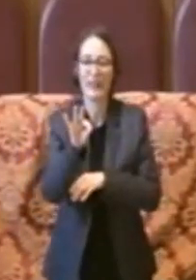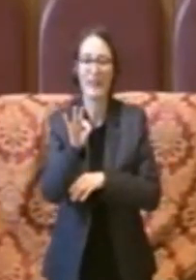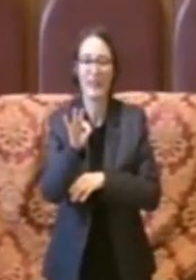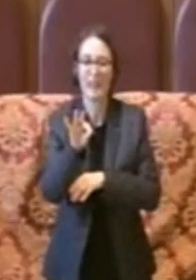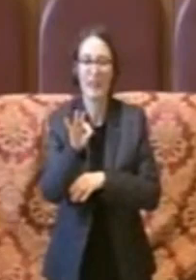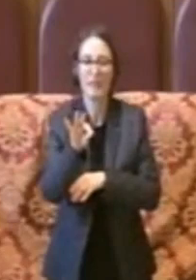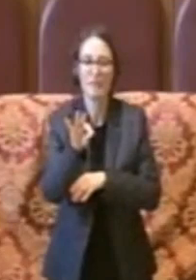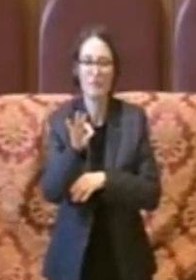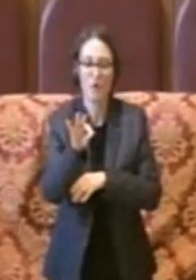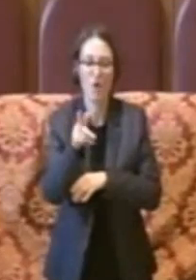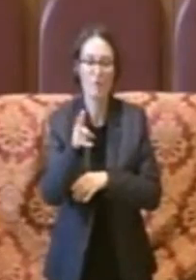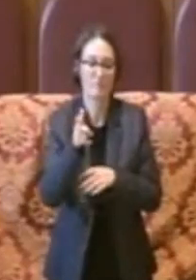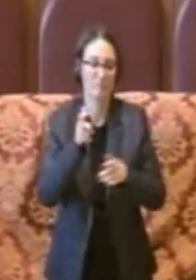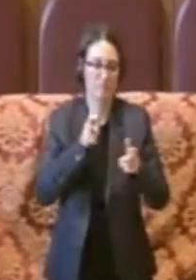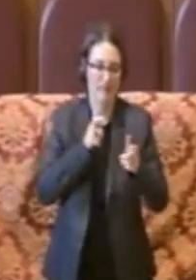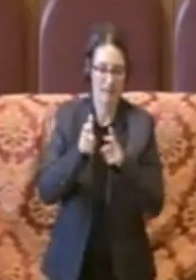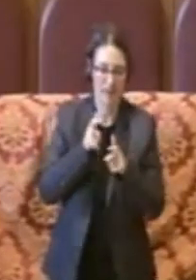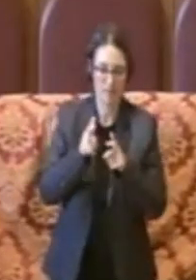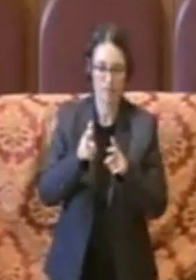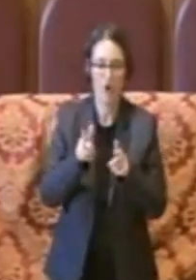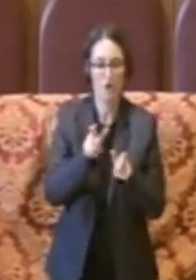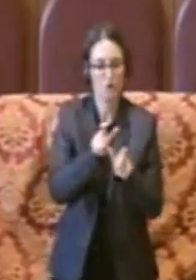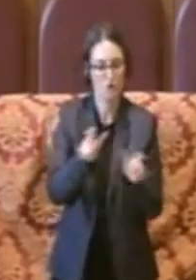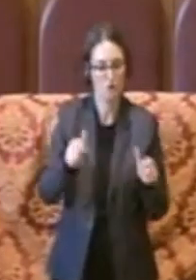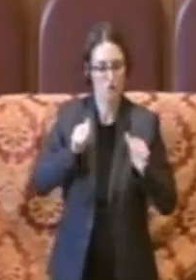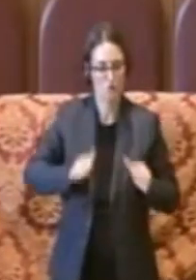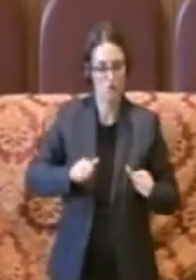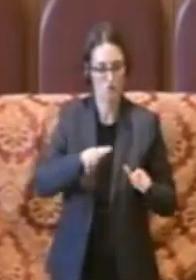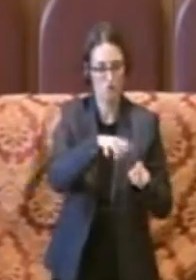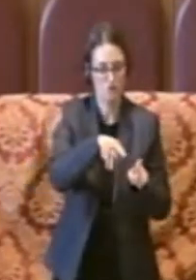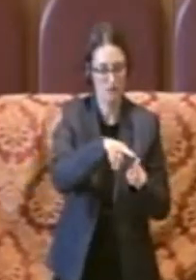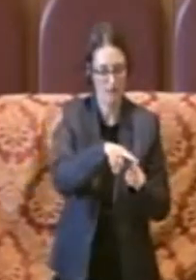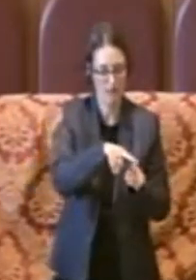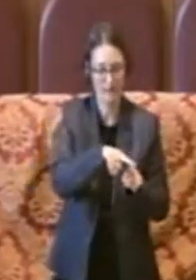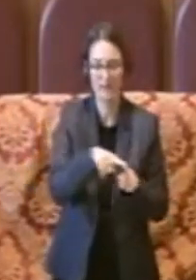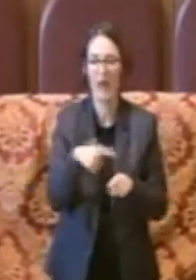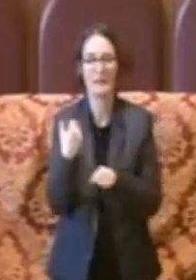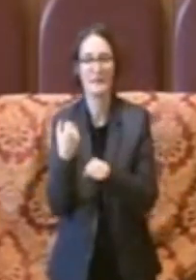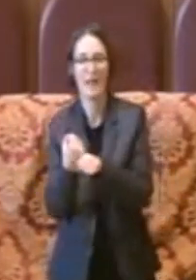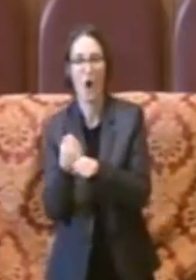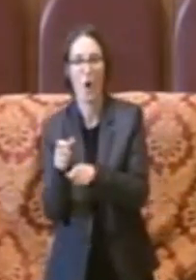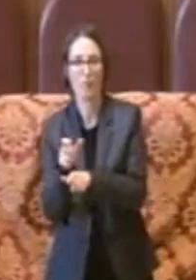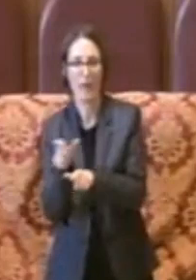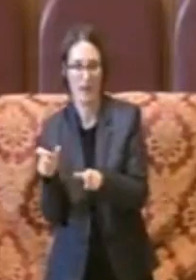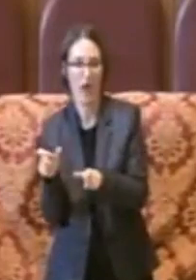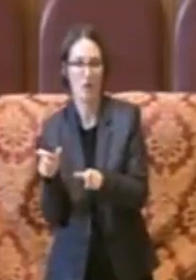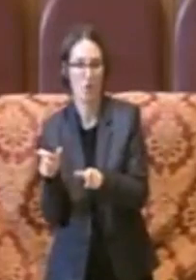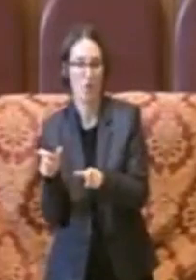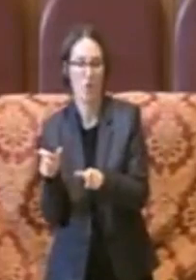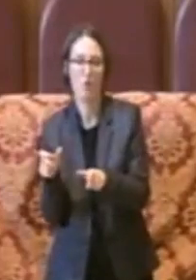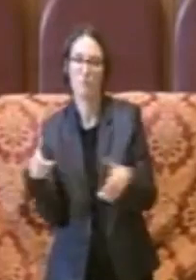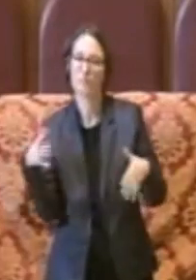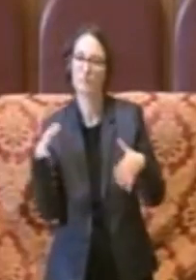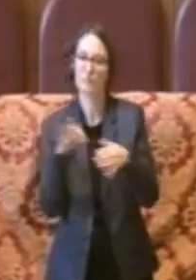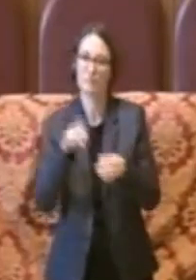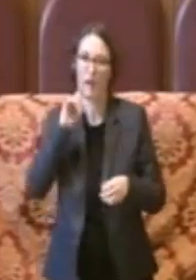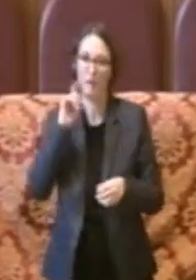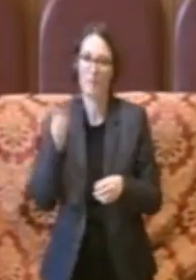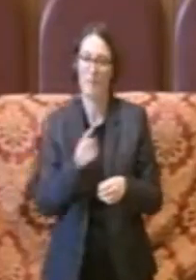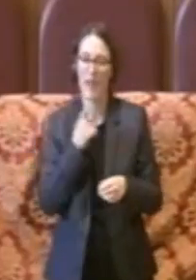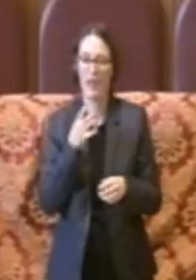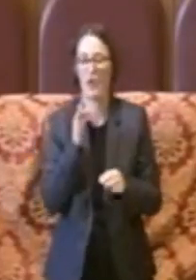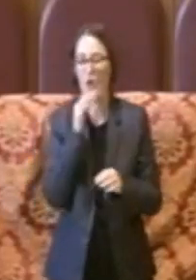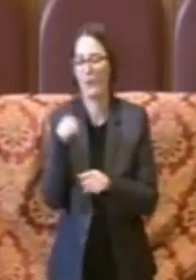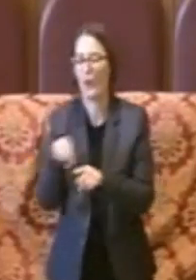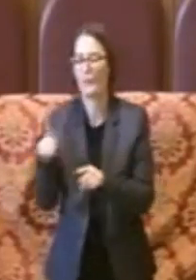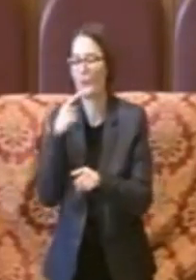rapporto tra la cittadinanza e soprattutto tra gli operatori e quindi coloro che vivono e lavorano in quel settore